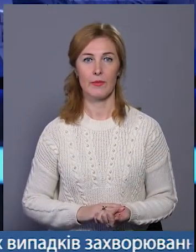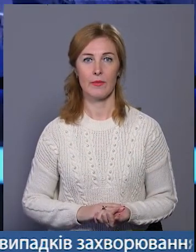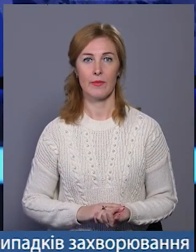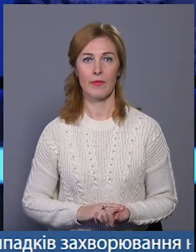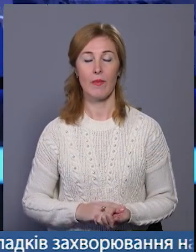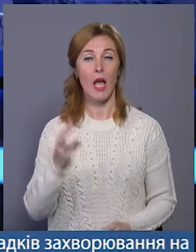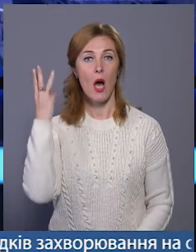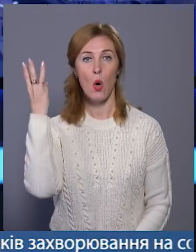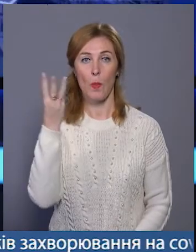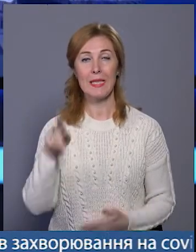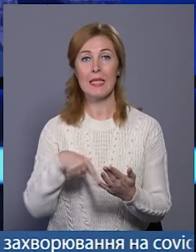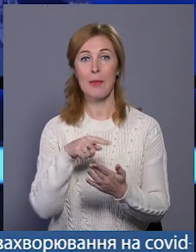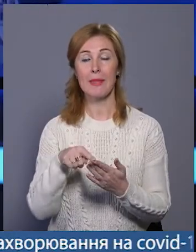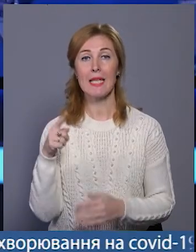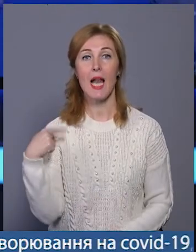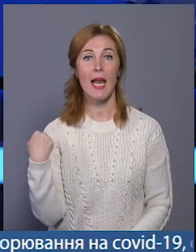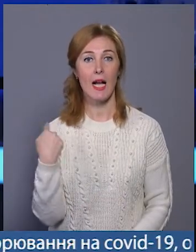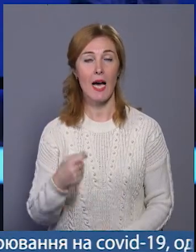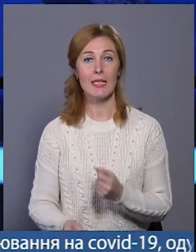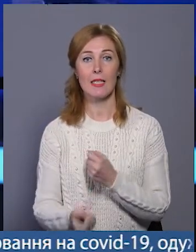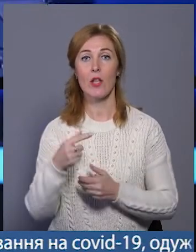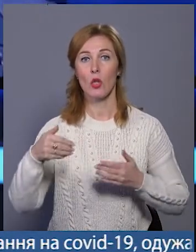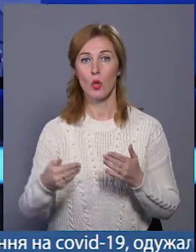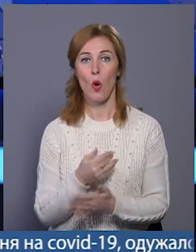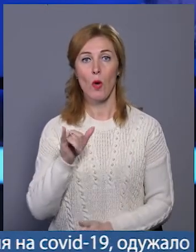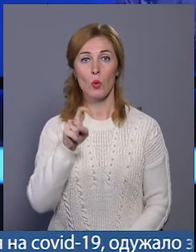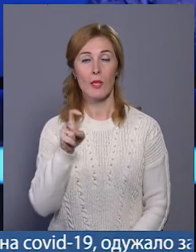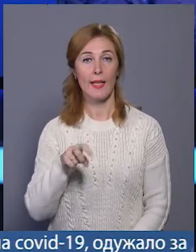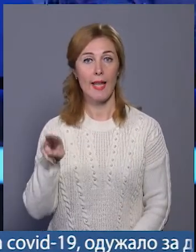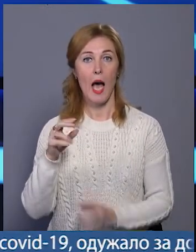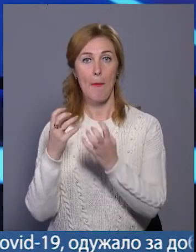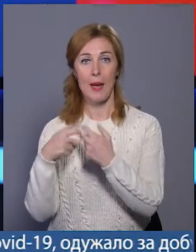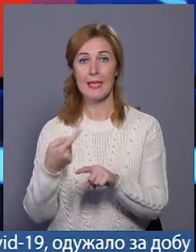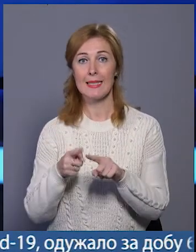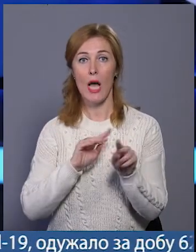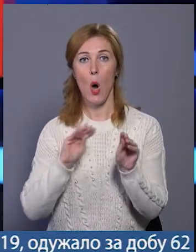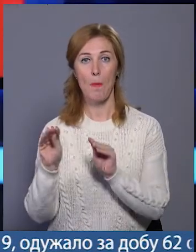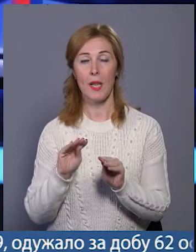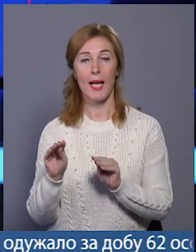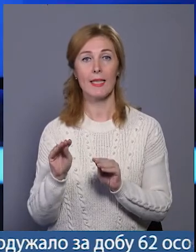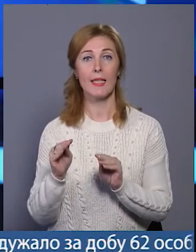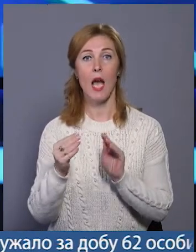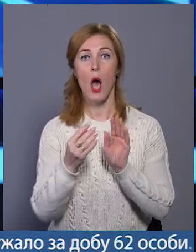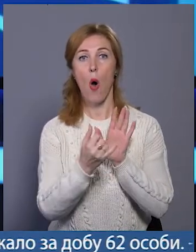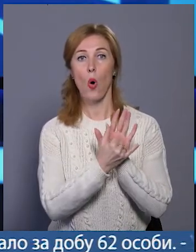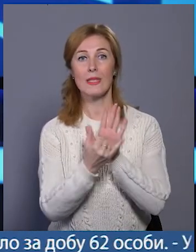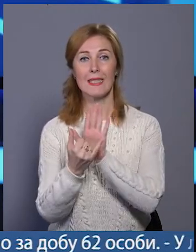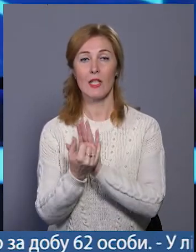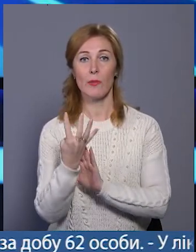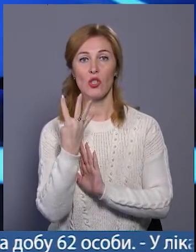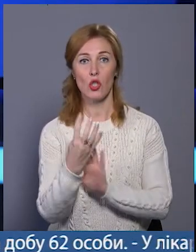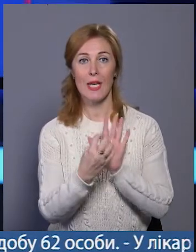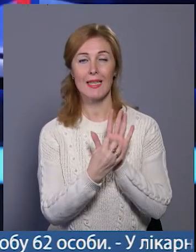У Хмельницькій міській лікарні з'явився новий УЗД-апарат. Це обладнання преміум-класу оснащене чотирма